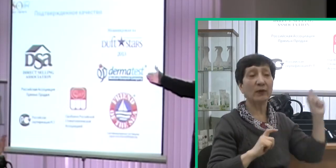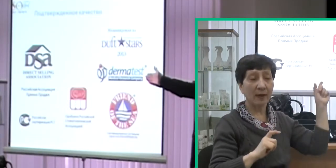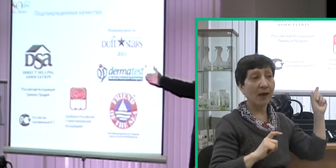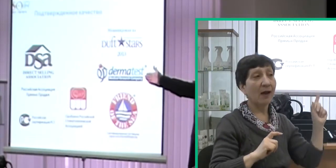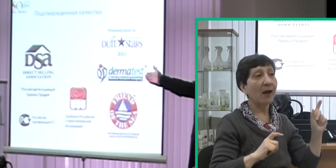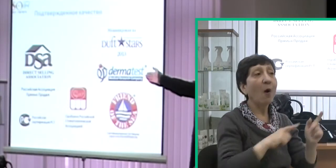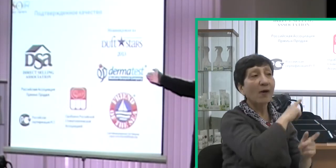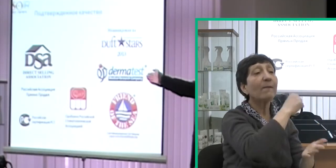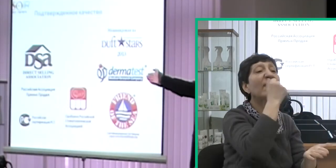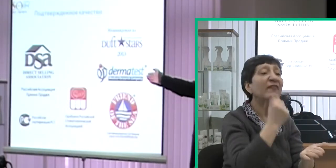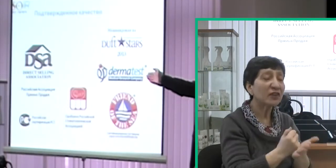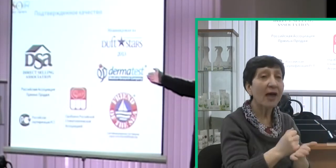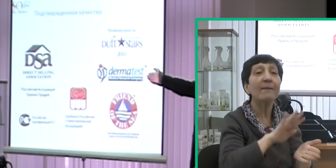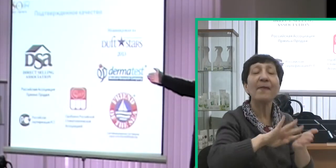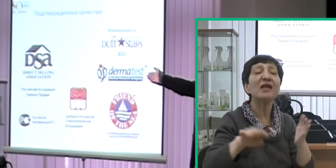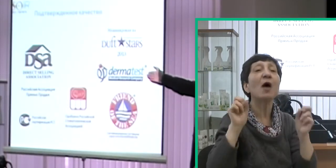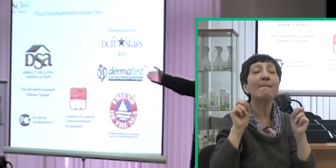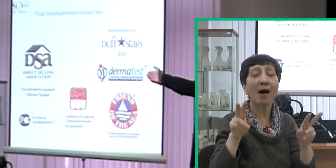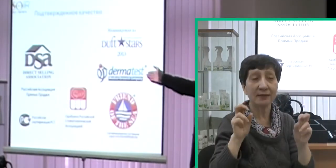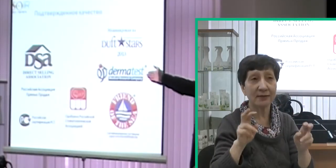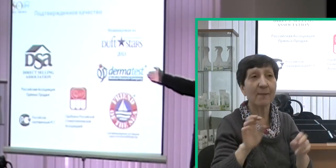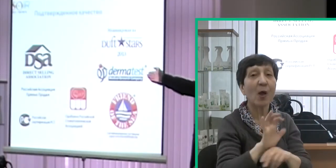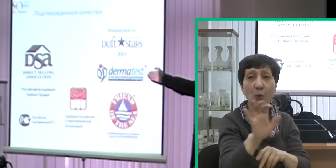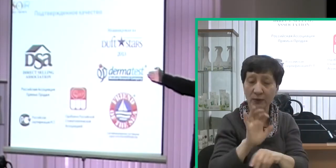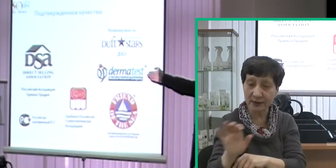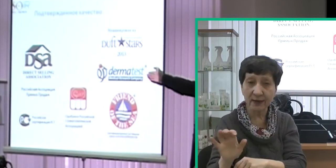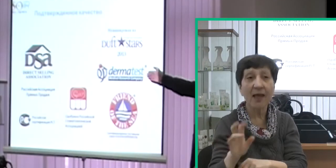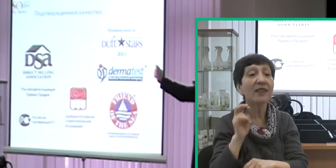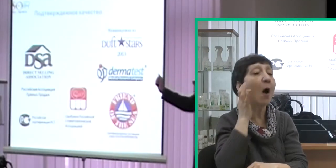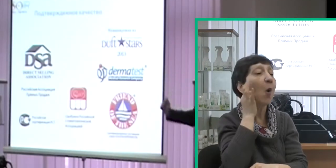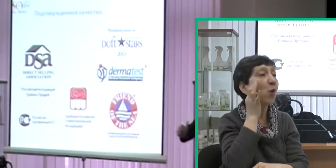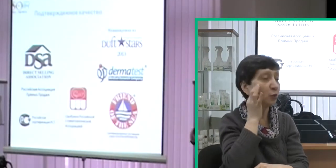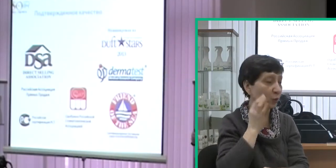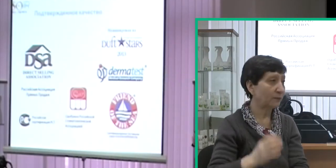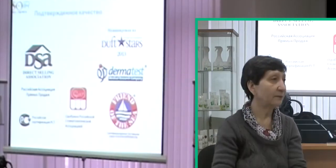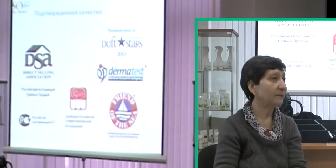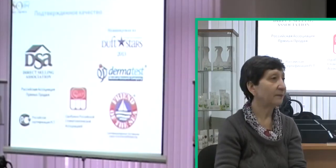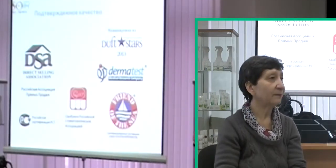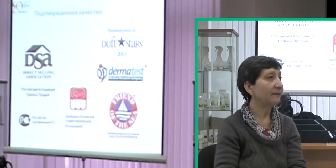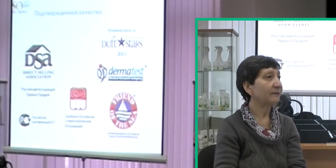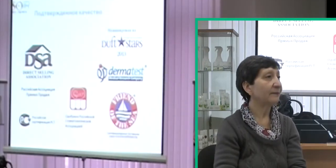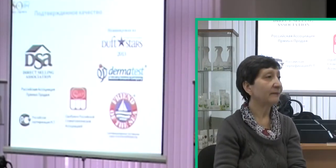Он как раз подтверждает безопасность нашей продукции при применении на коже.